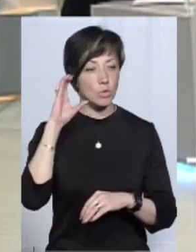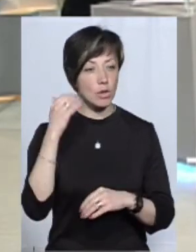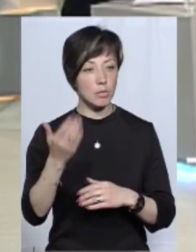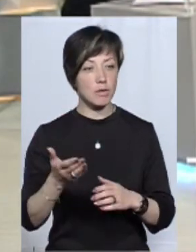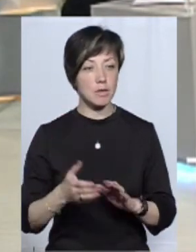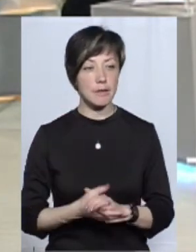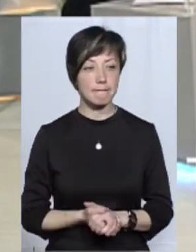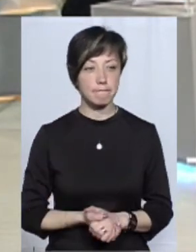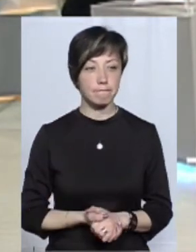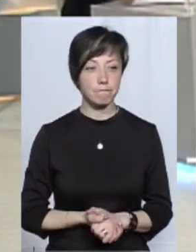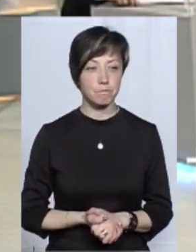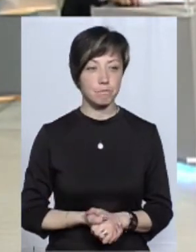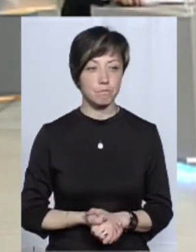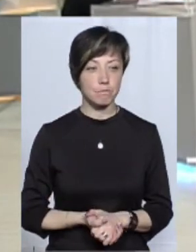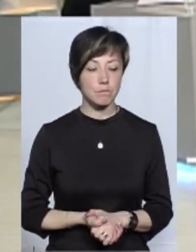ми вас слухаємо.